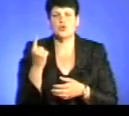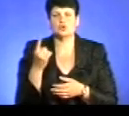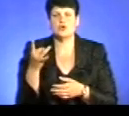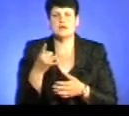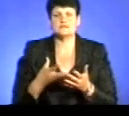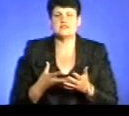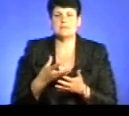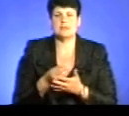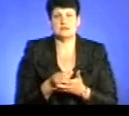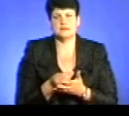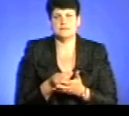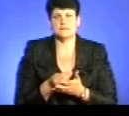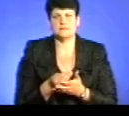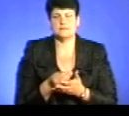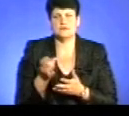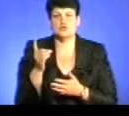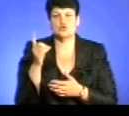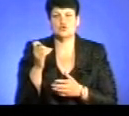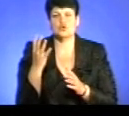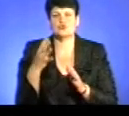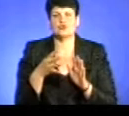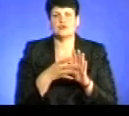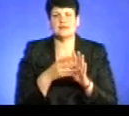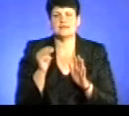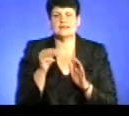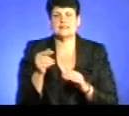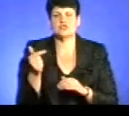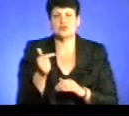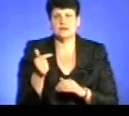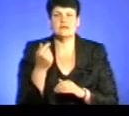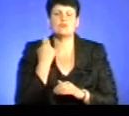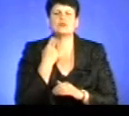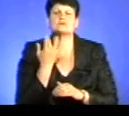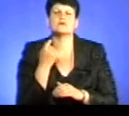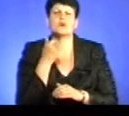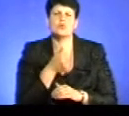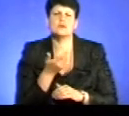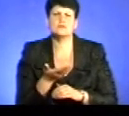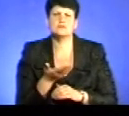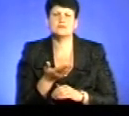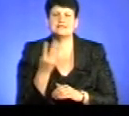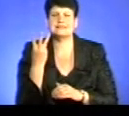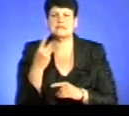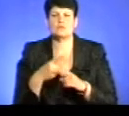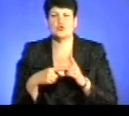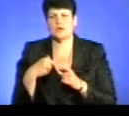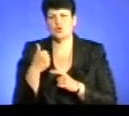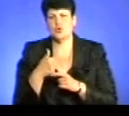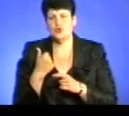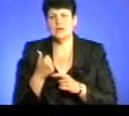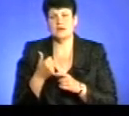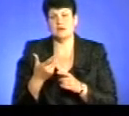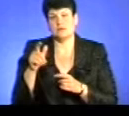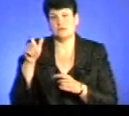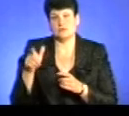сплата у розмірі 149 тисяч гривень. Це борг за скільки років? Це борг за 3,5 роки, який платник